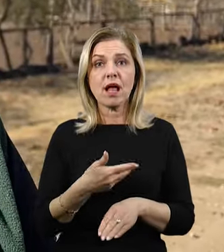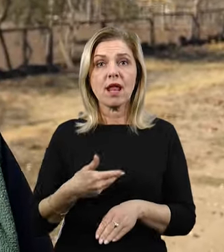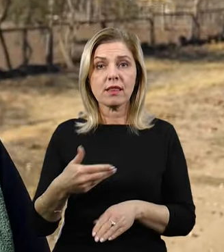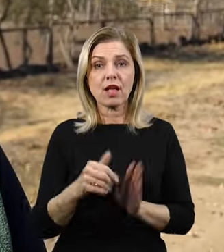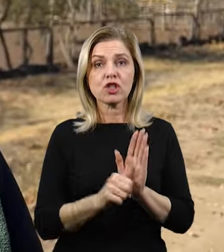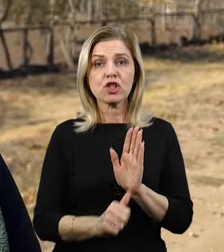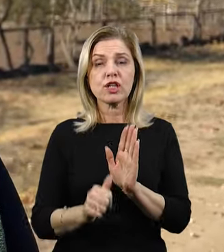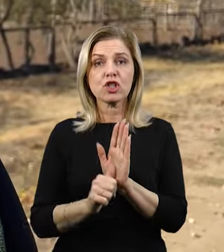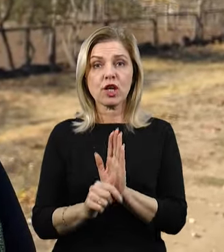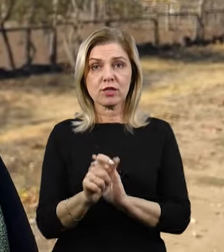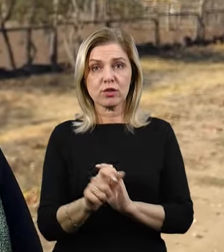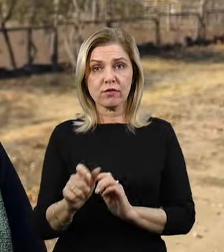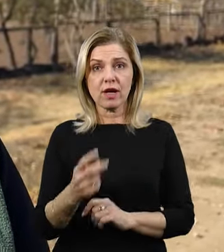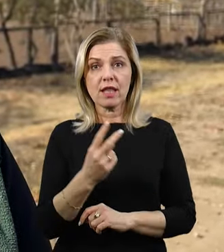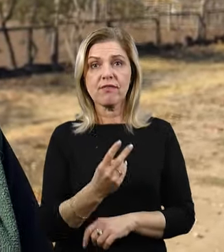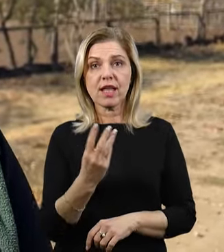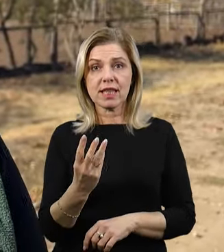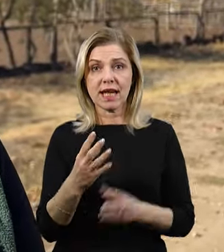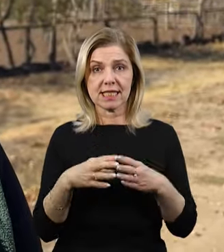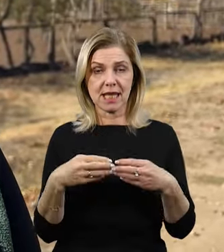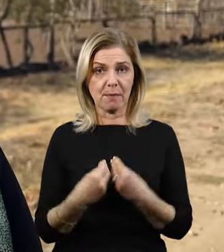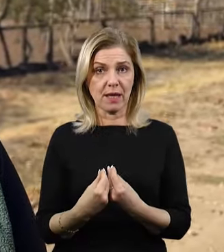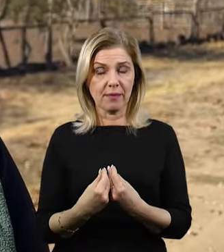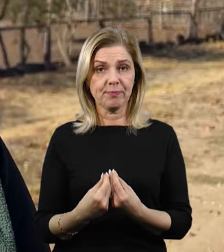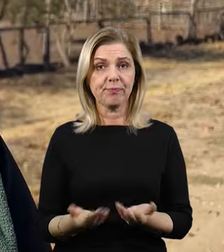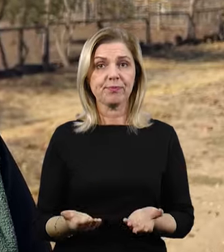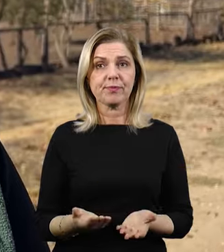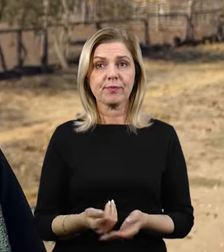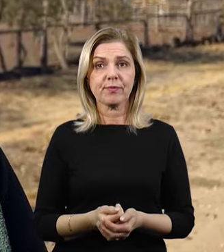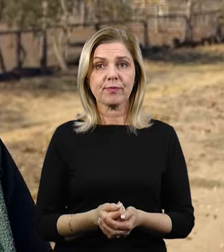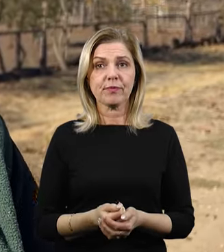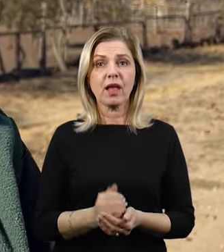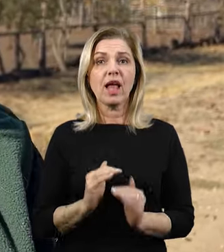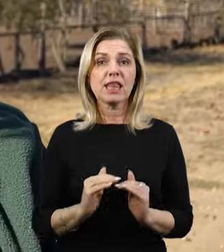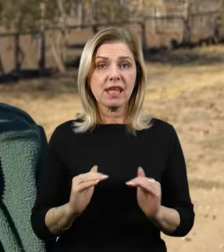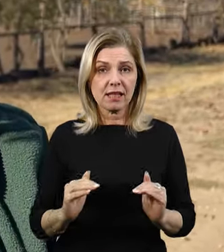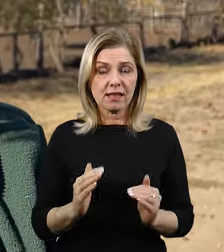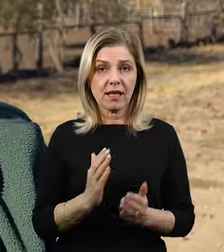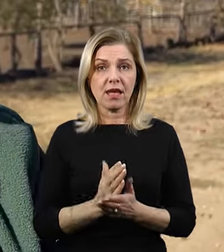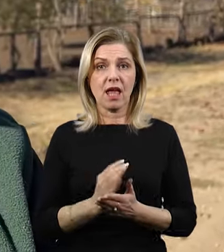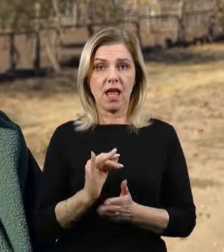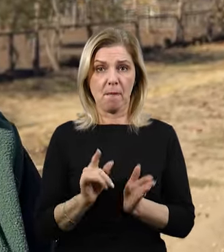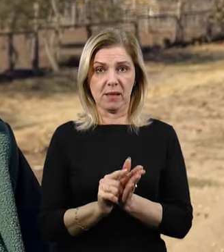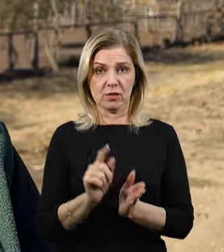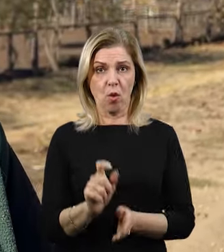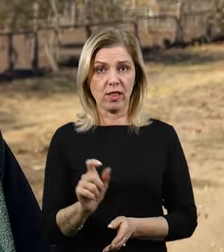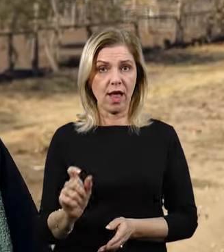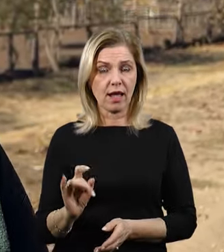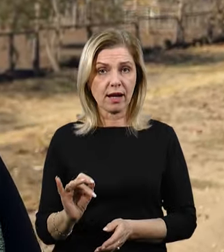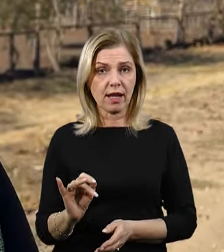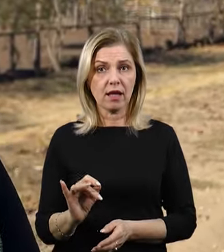чоловік, 23 сім'ї. В основному йдуть в нас дітки і пенсіонери.